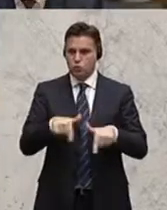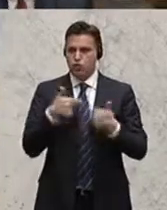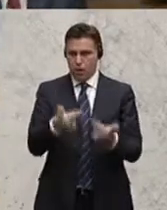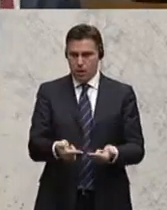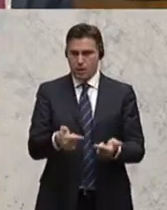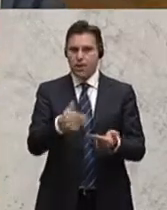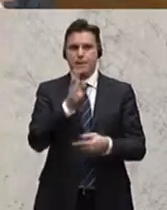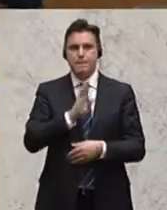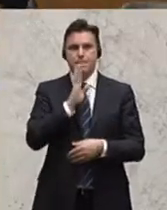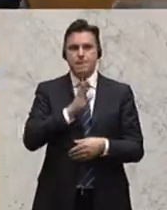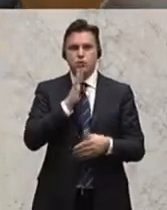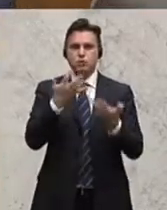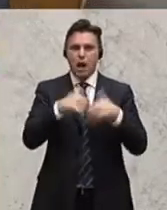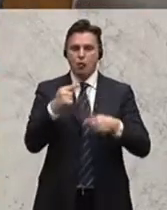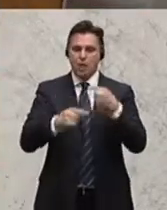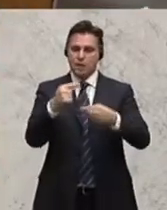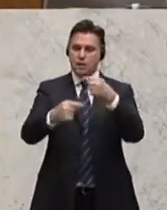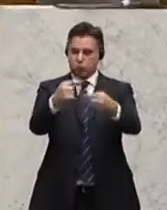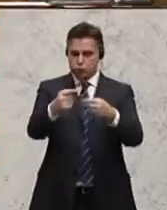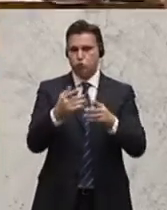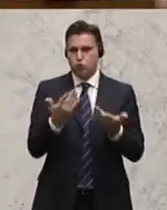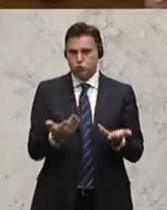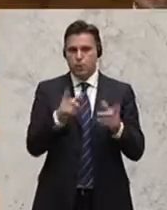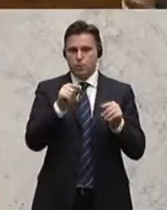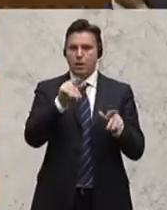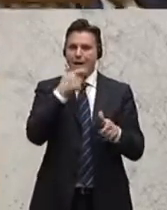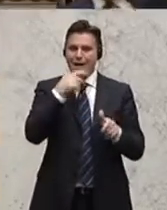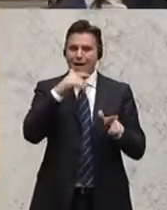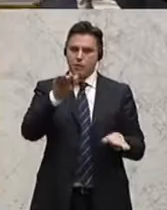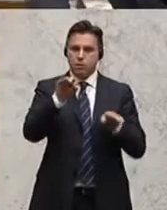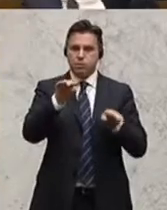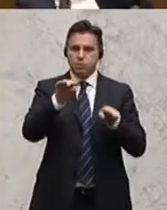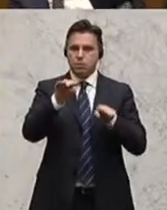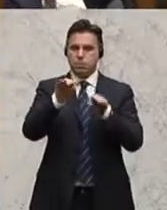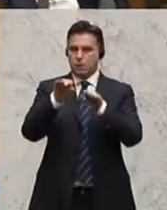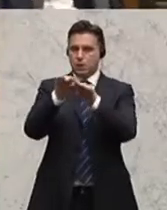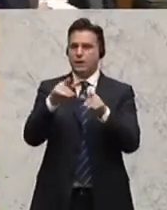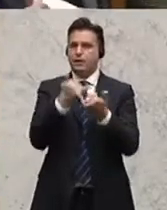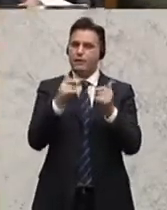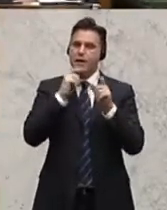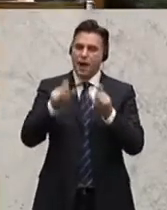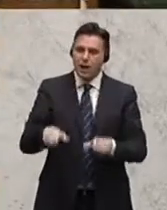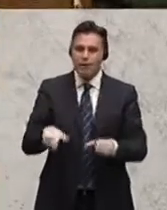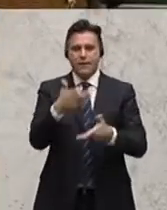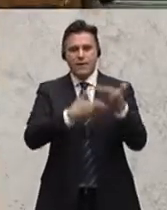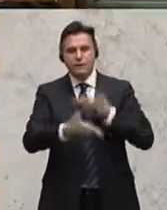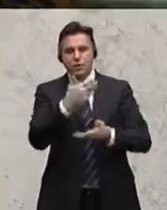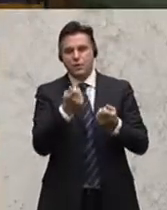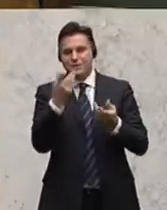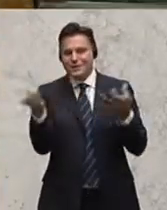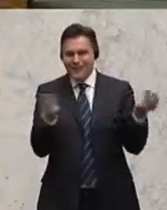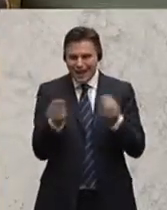der einen Pensionsautomatismus vorsieht, sodass das Pensionsantrittsalter dynamisch an verschiedene demografische und wirtschaftliche Kennzahlen,